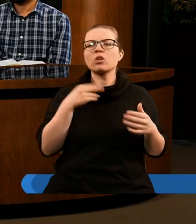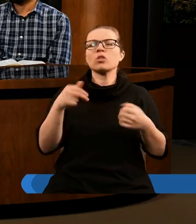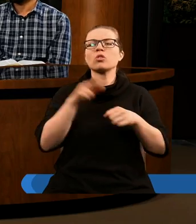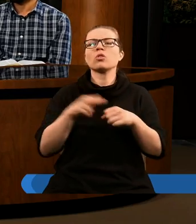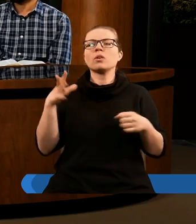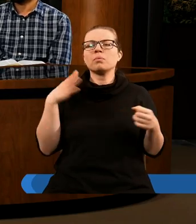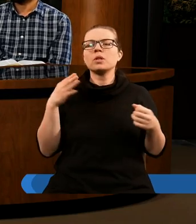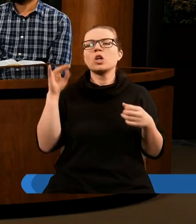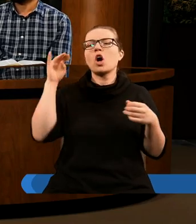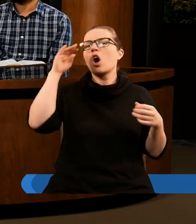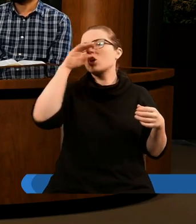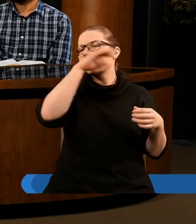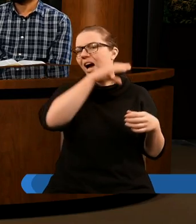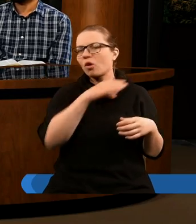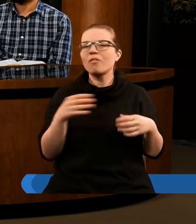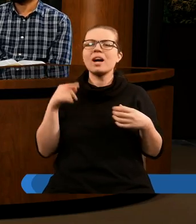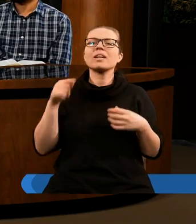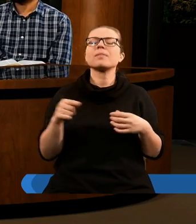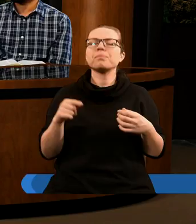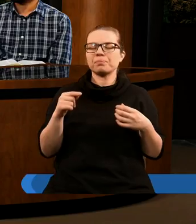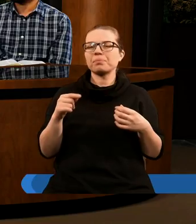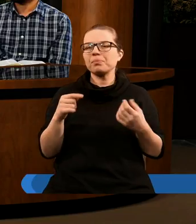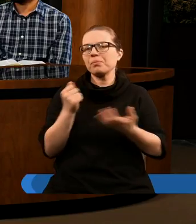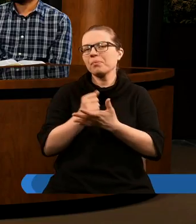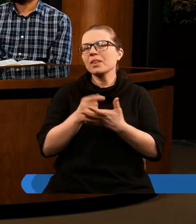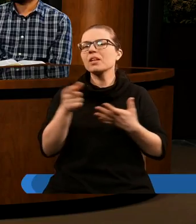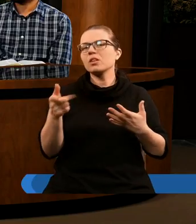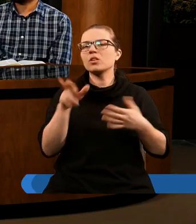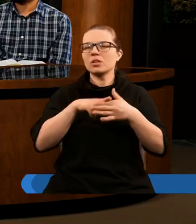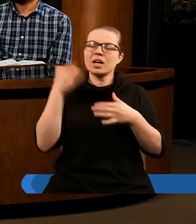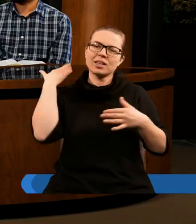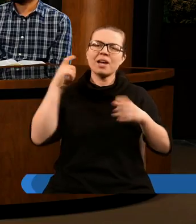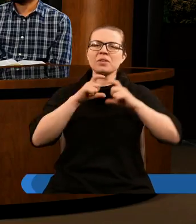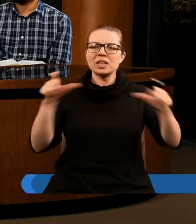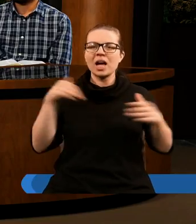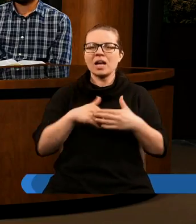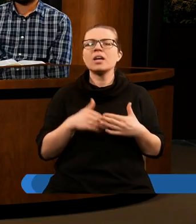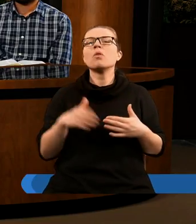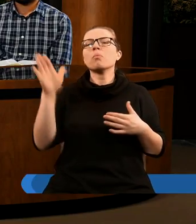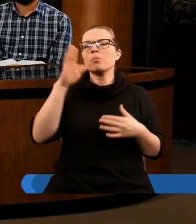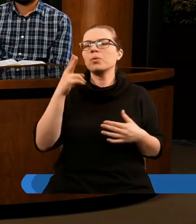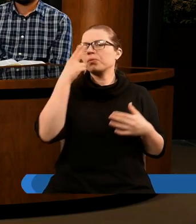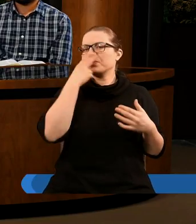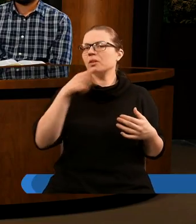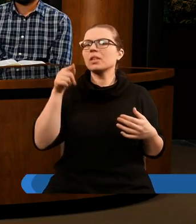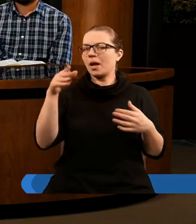byli rozczarowani z stanem, który znajdował się właśnie w tamtych czasach. I Pan Bóg widział, że ta postawa była godna